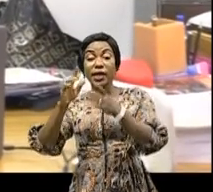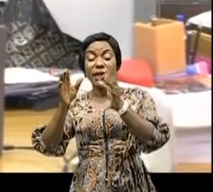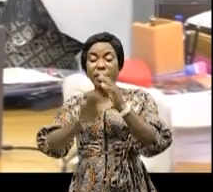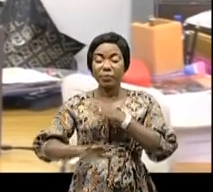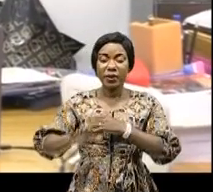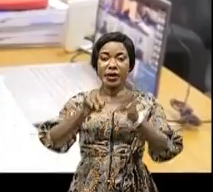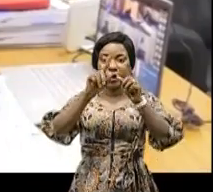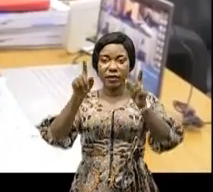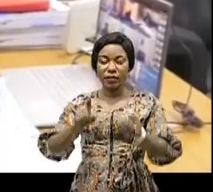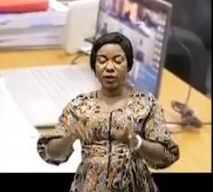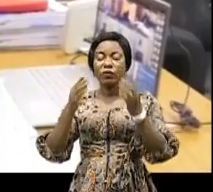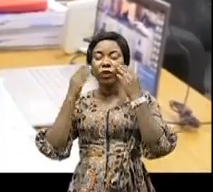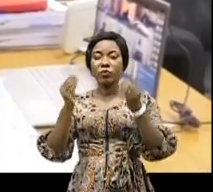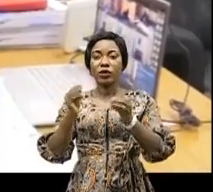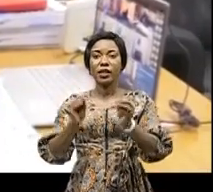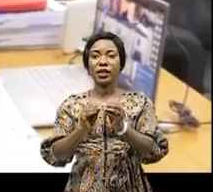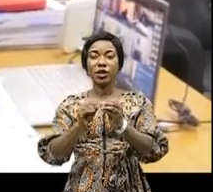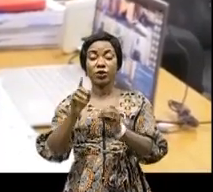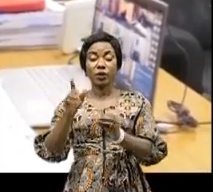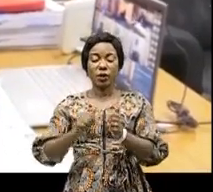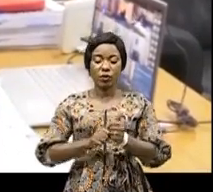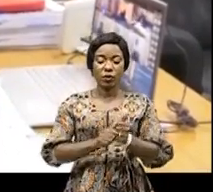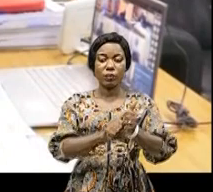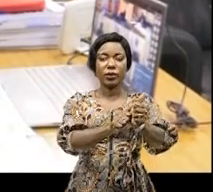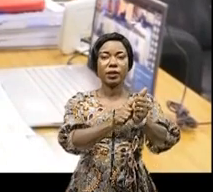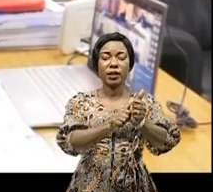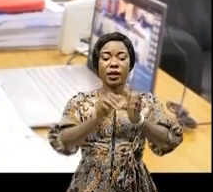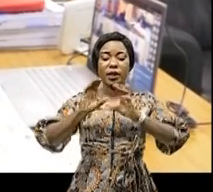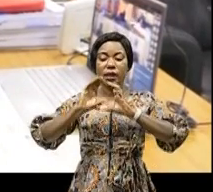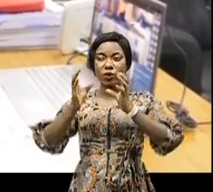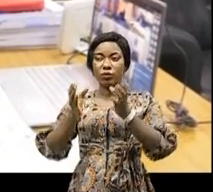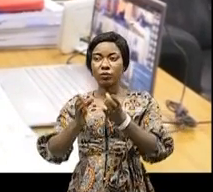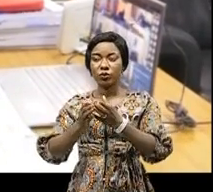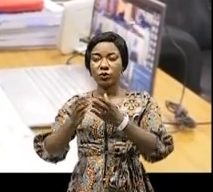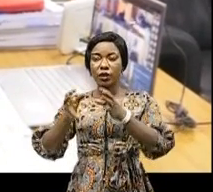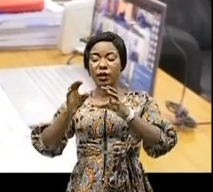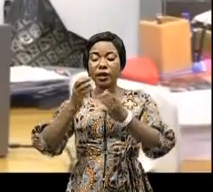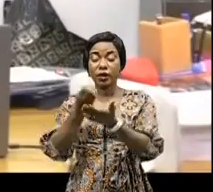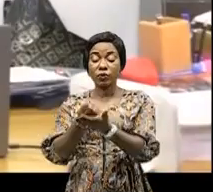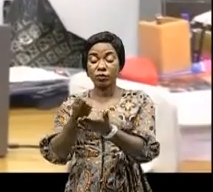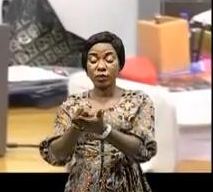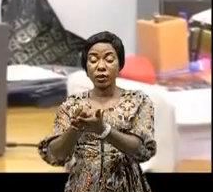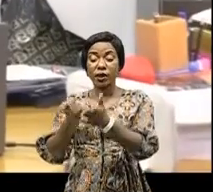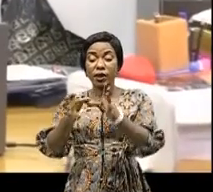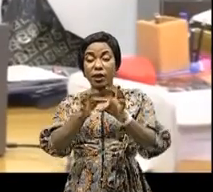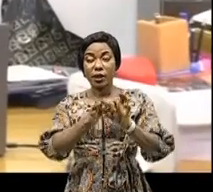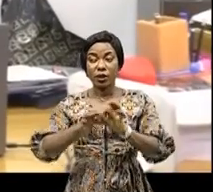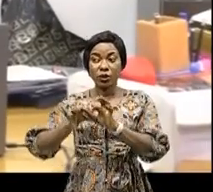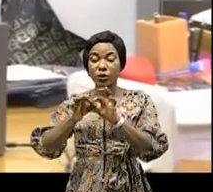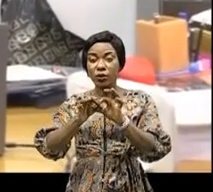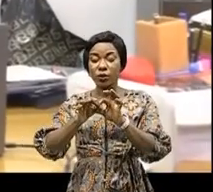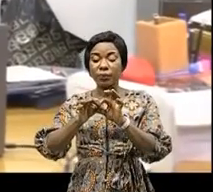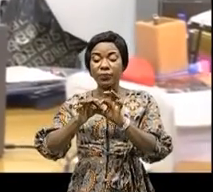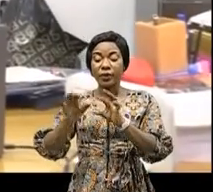prochainement à Kinshasa avec l'accompagnement de la Commission économique des Nations Unies pour l'Afrique CEA, le ministre de l